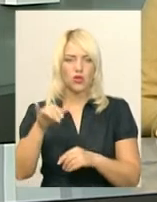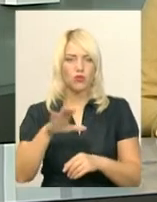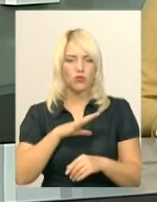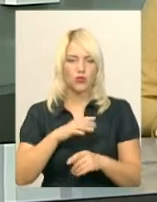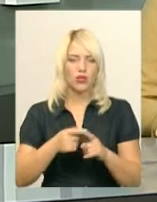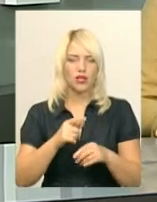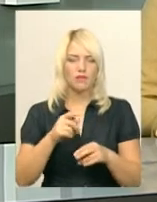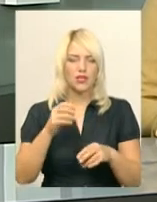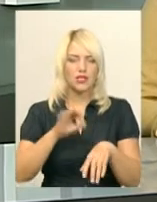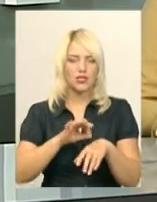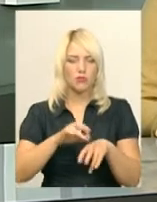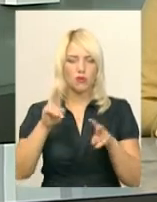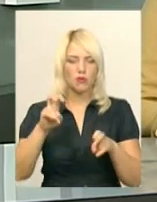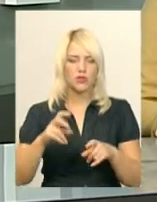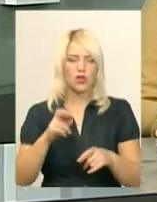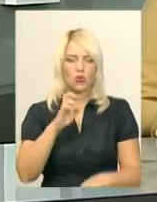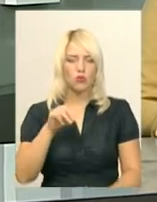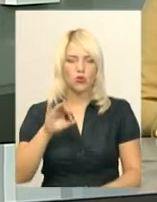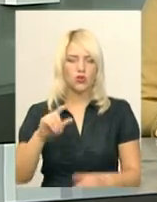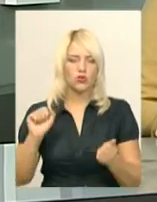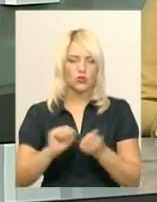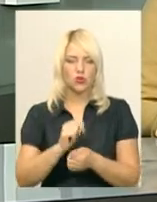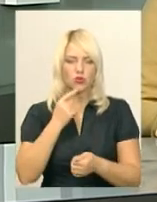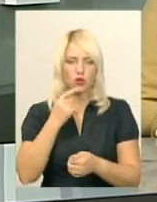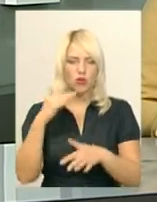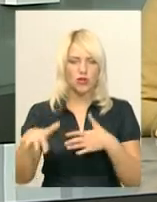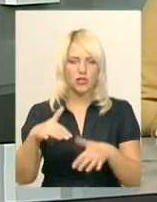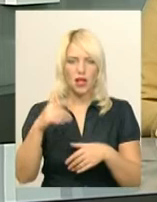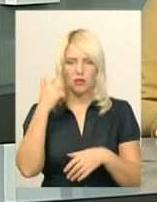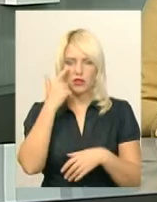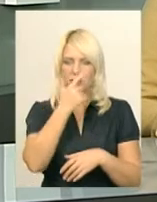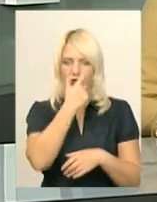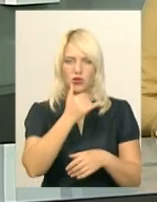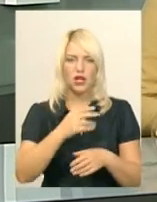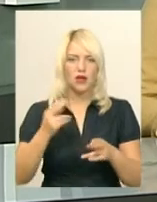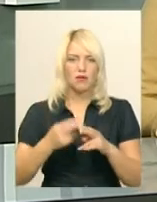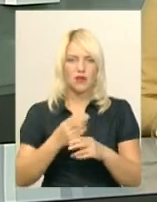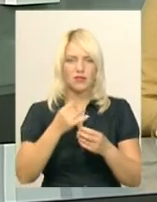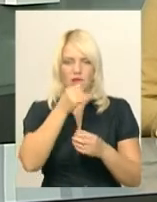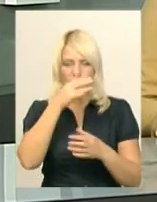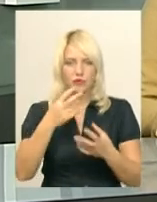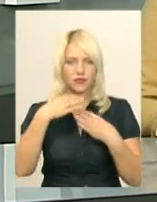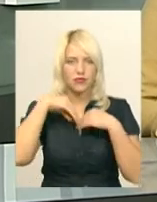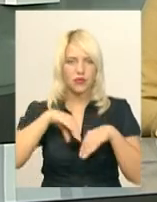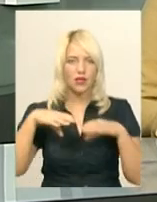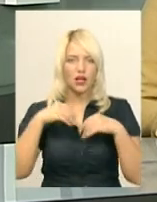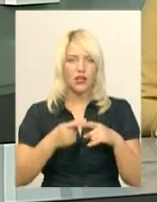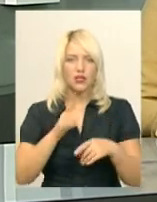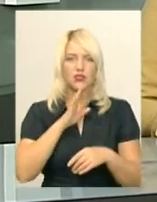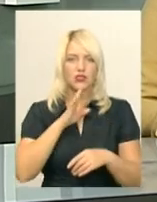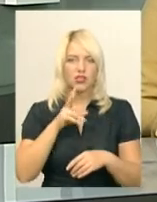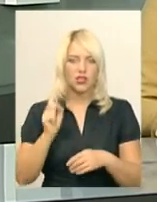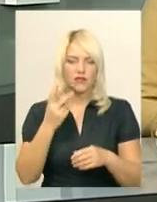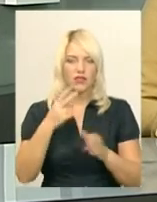симптоми ботулізму – сухість у роті, послаблення зору, відсутність рефлексу ковтання. Як повідомила сама пацієнтка, 29